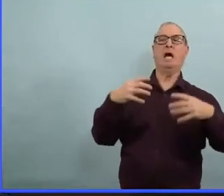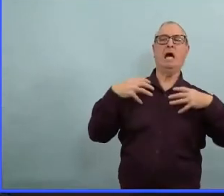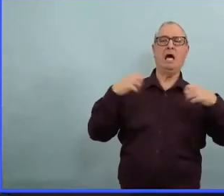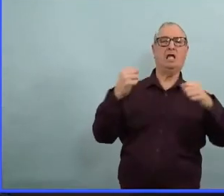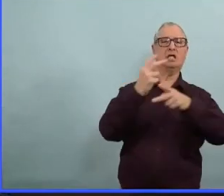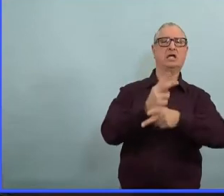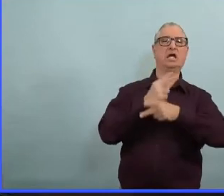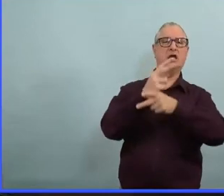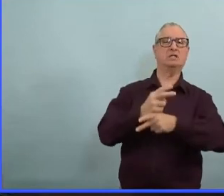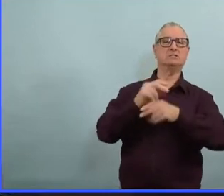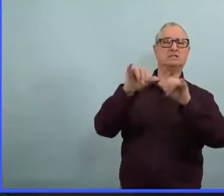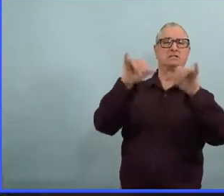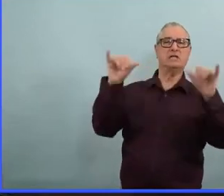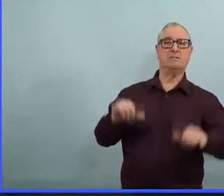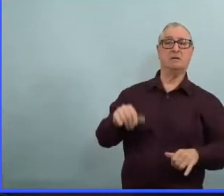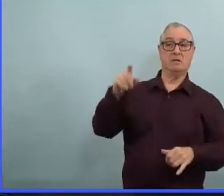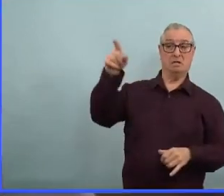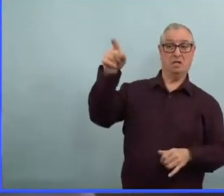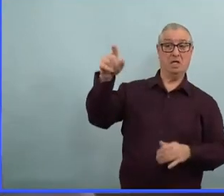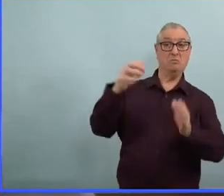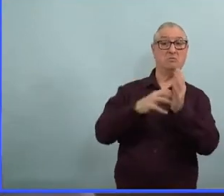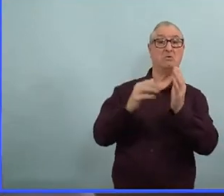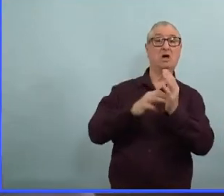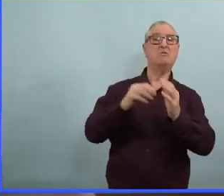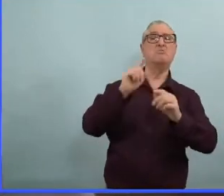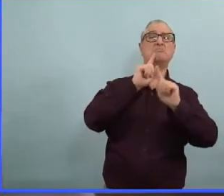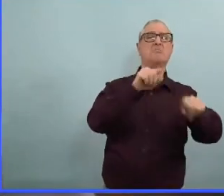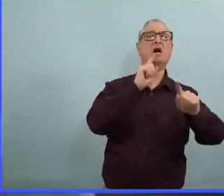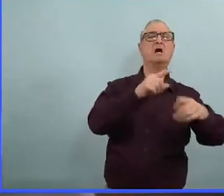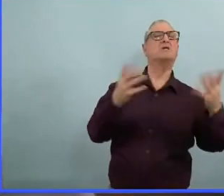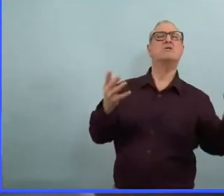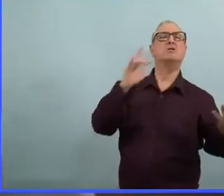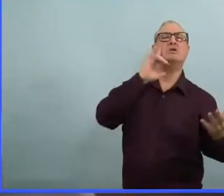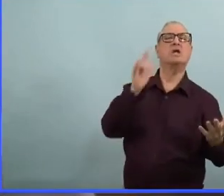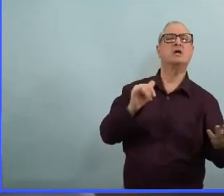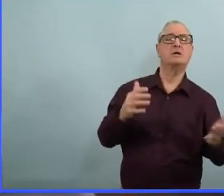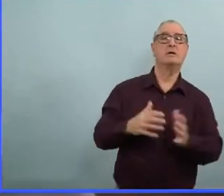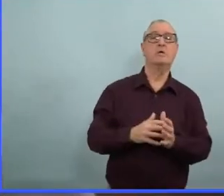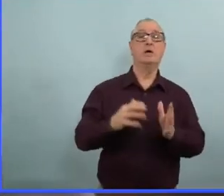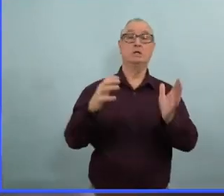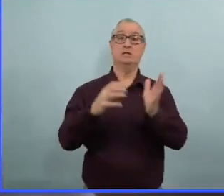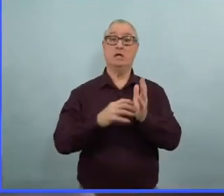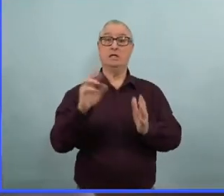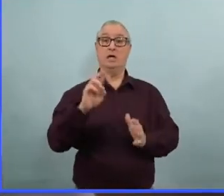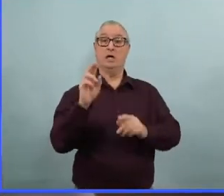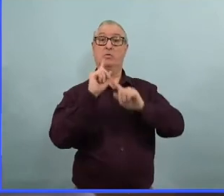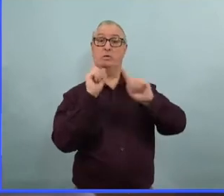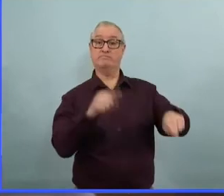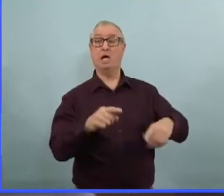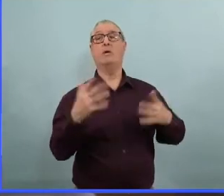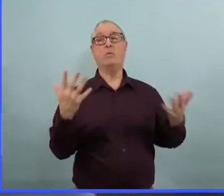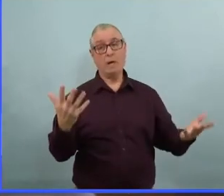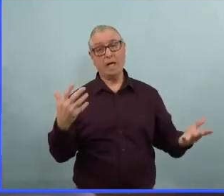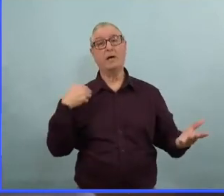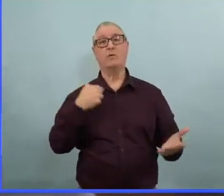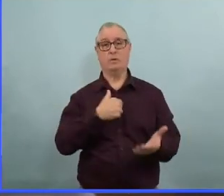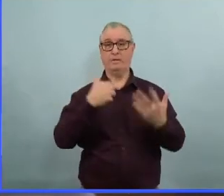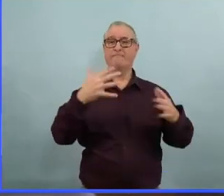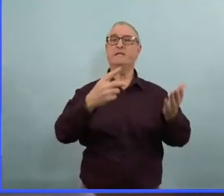chefs cliniques alors effectivement Perry Gray fait partie du poste de commandement en réponse